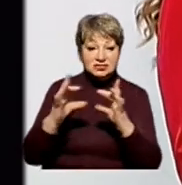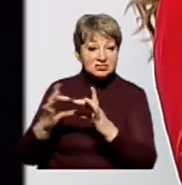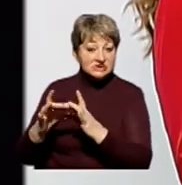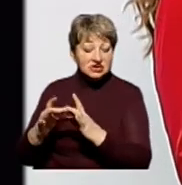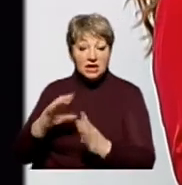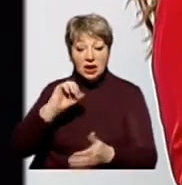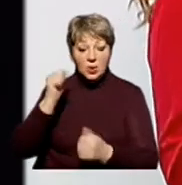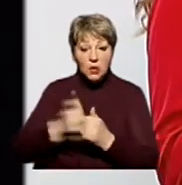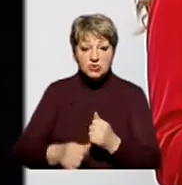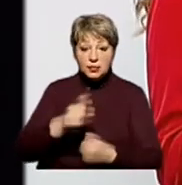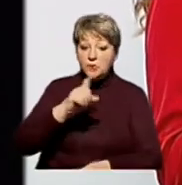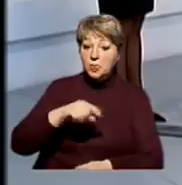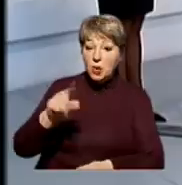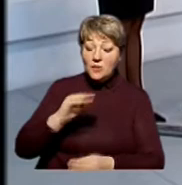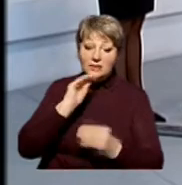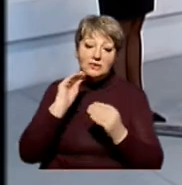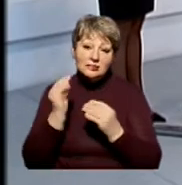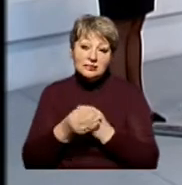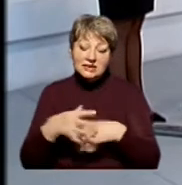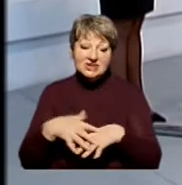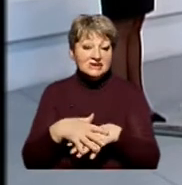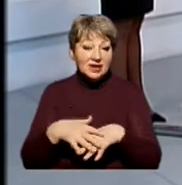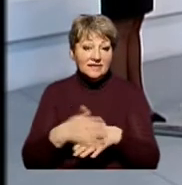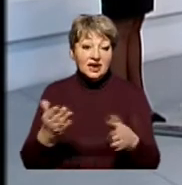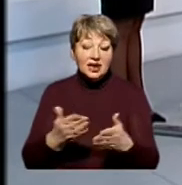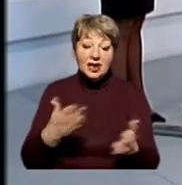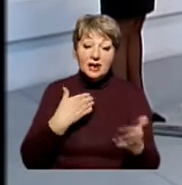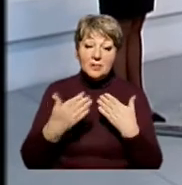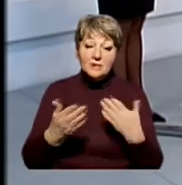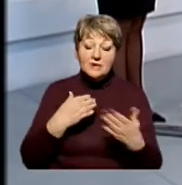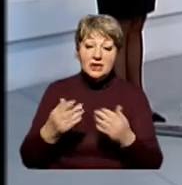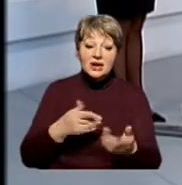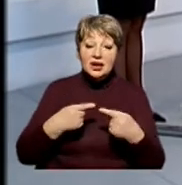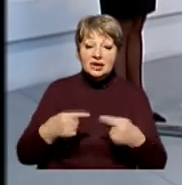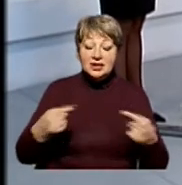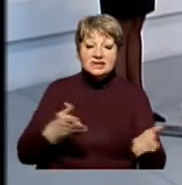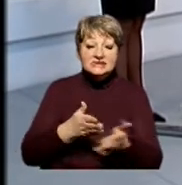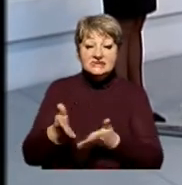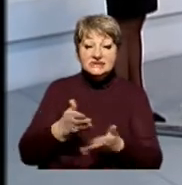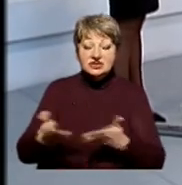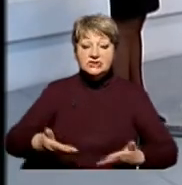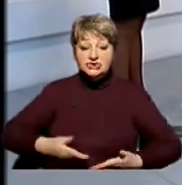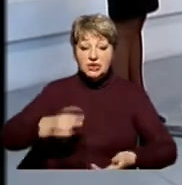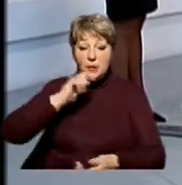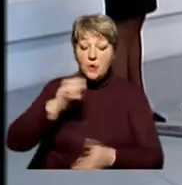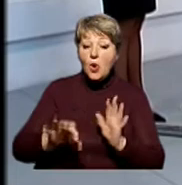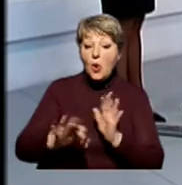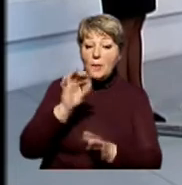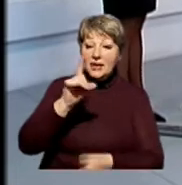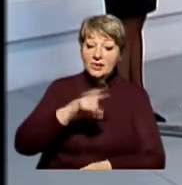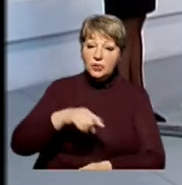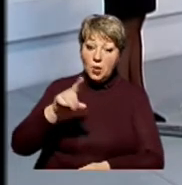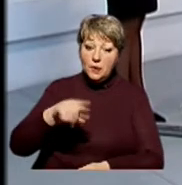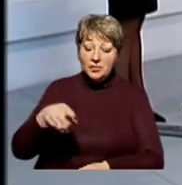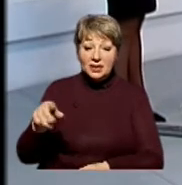кожним номером прихована цифра, яка стосується різних сфер життя країни. Обирайте номер